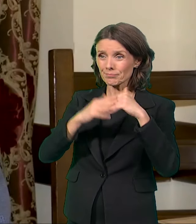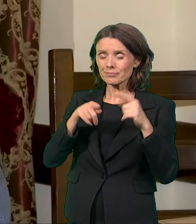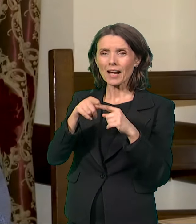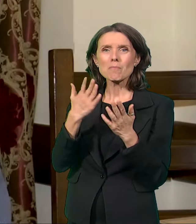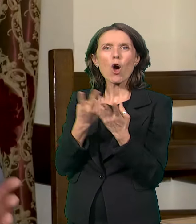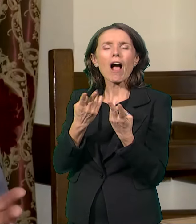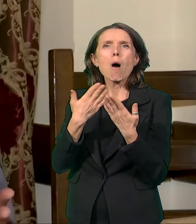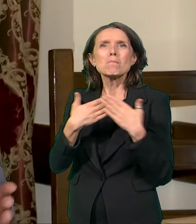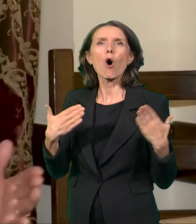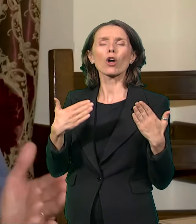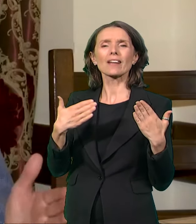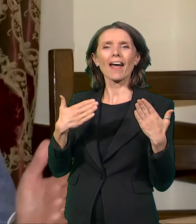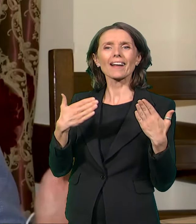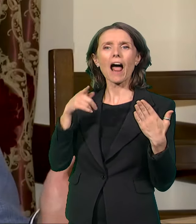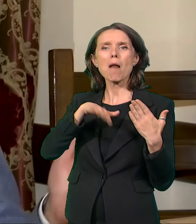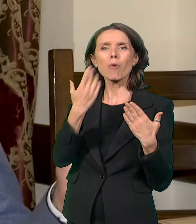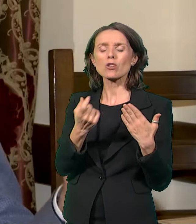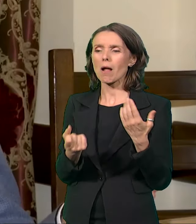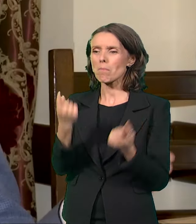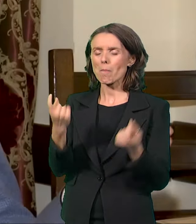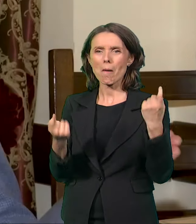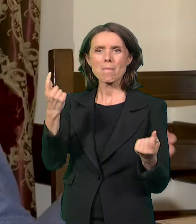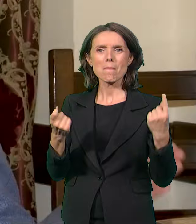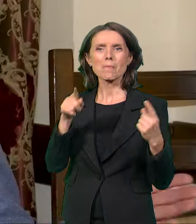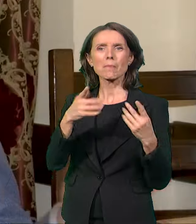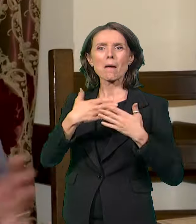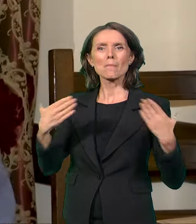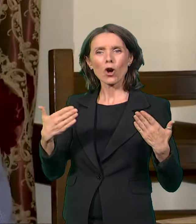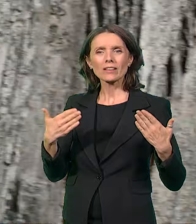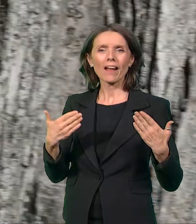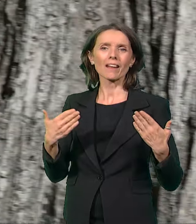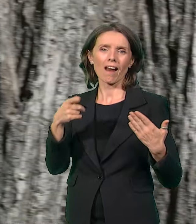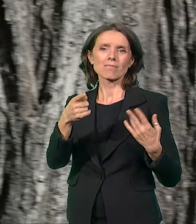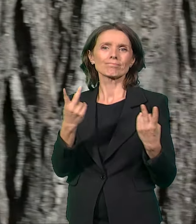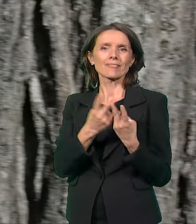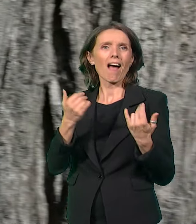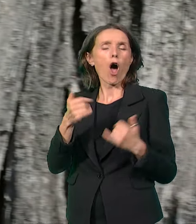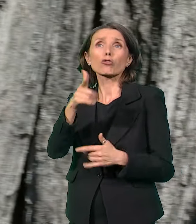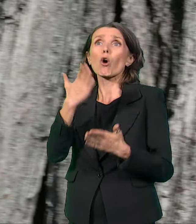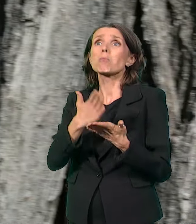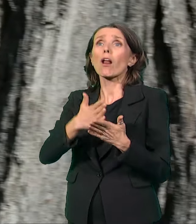Beograda. Zamijeste, to posježe iz početka, iz kraja XIX. veku.